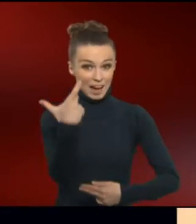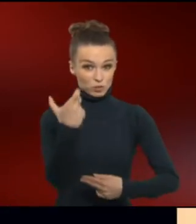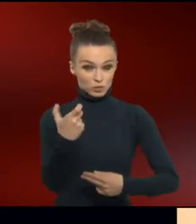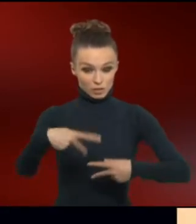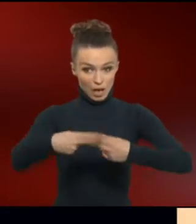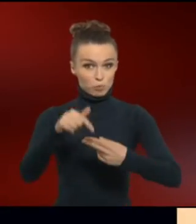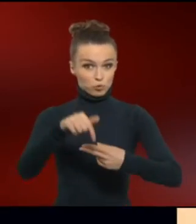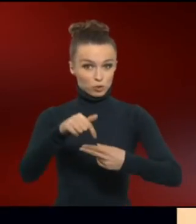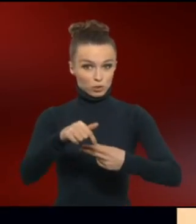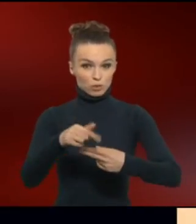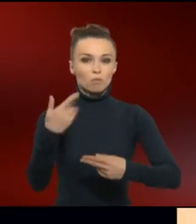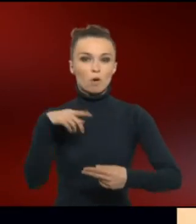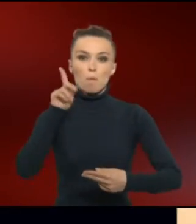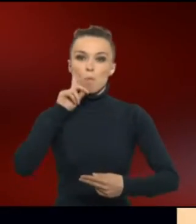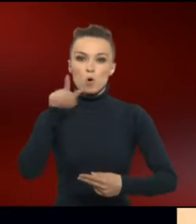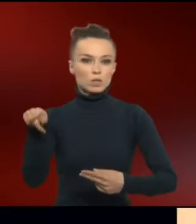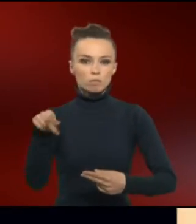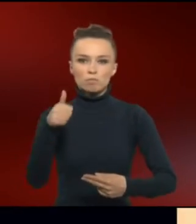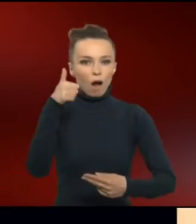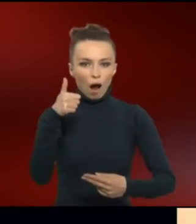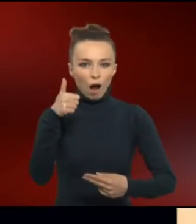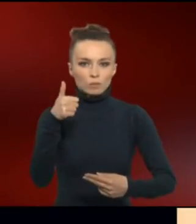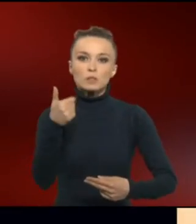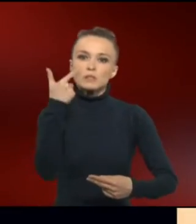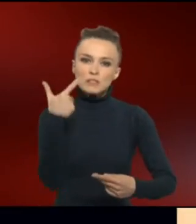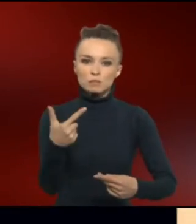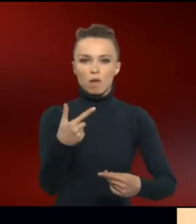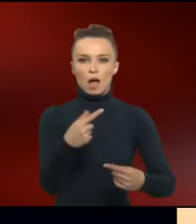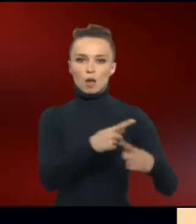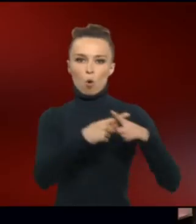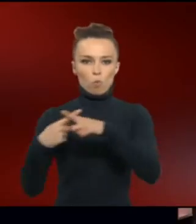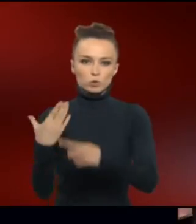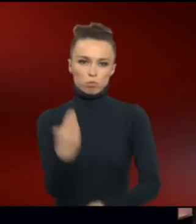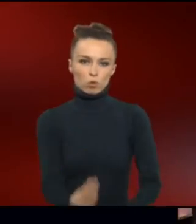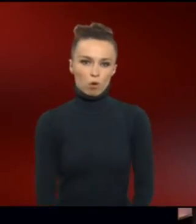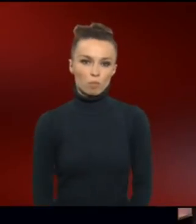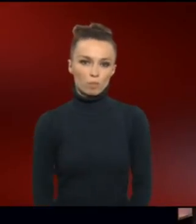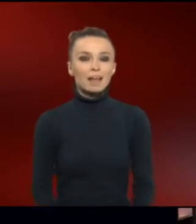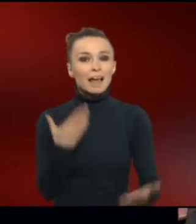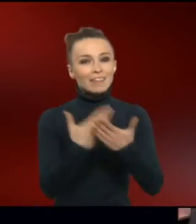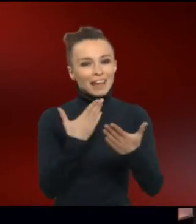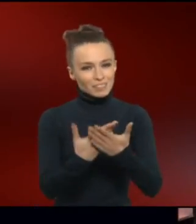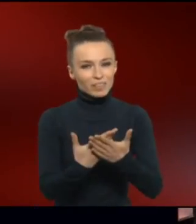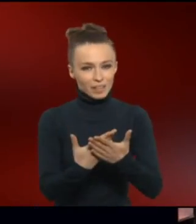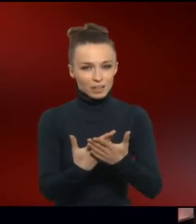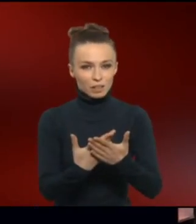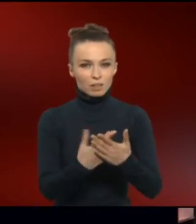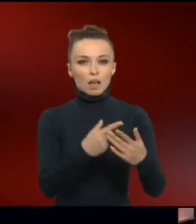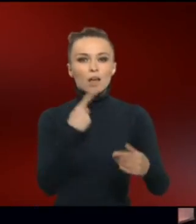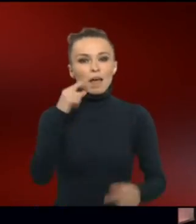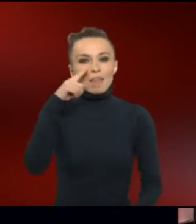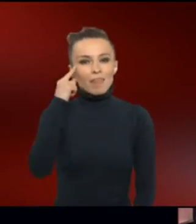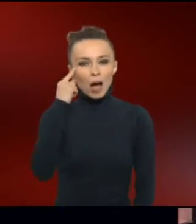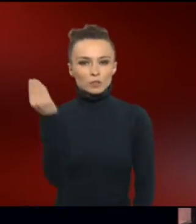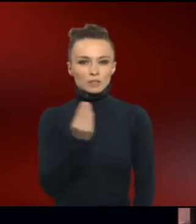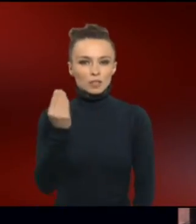da bekommen wir von der Mutter nicht ein, sondern zwei Chromosomen. Deswegen spricht man beim Down-Syndrom